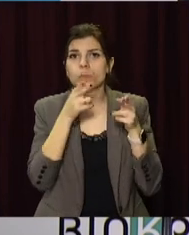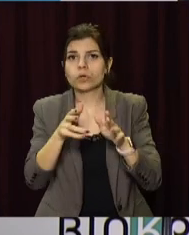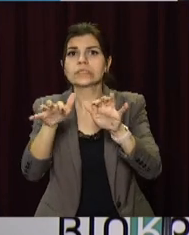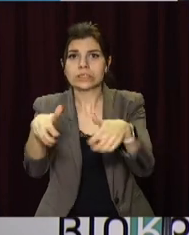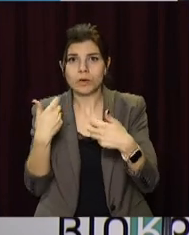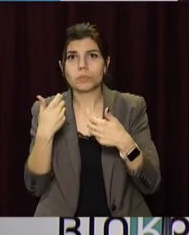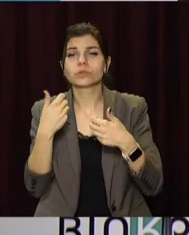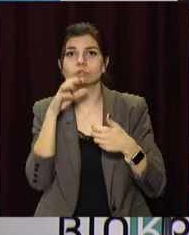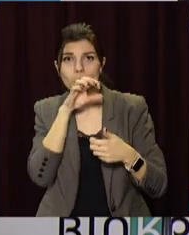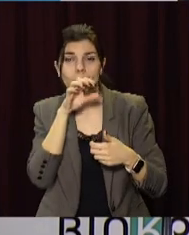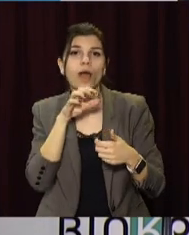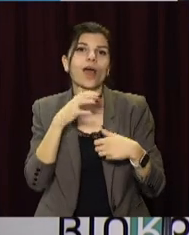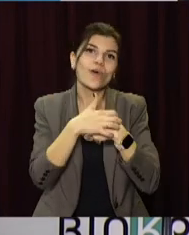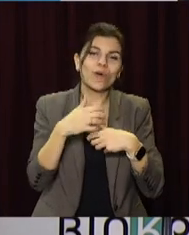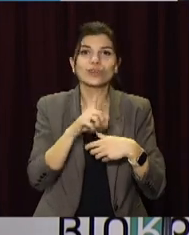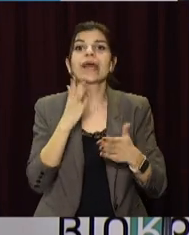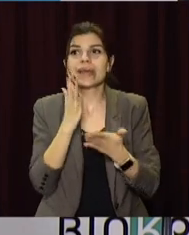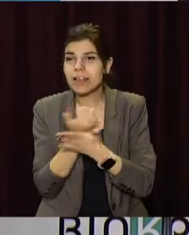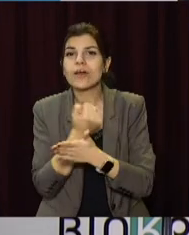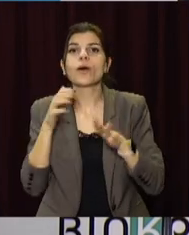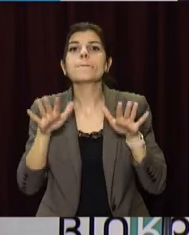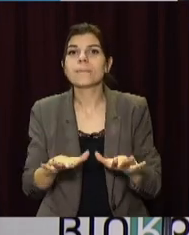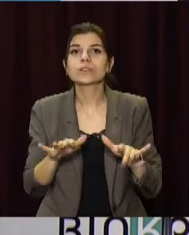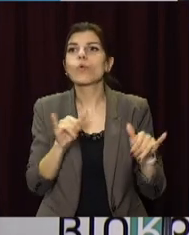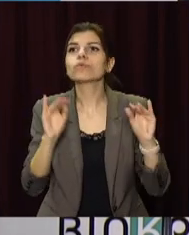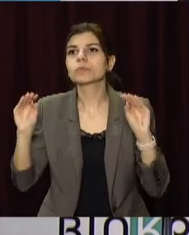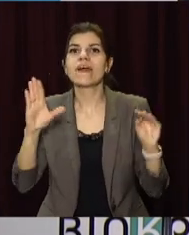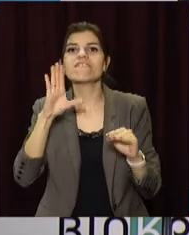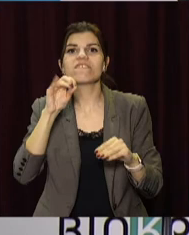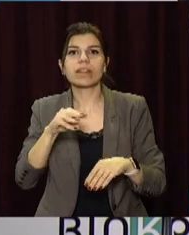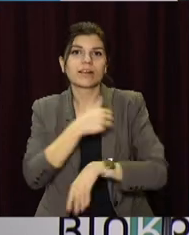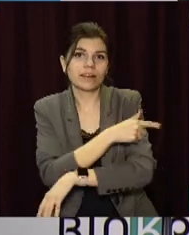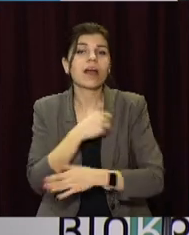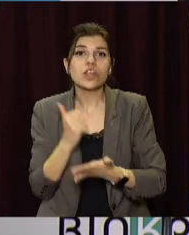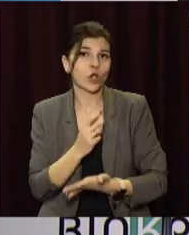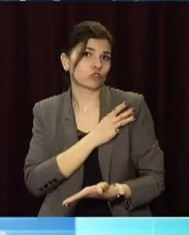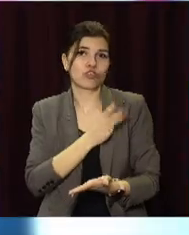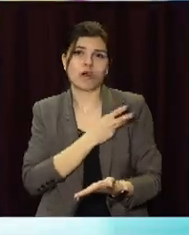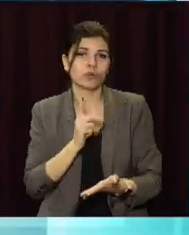району собаку, і знайдуть і місце її, і від клініку. Тому головне – життя.